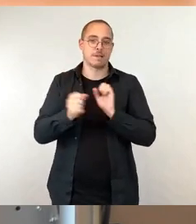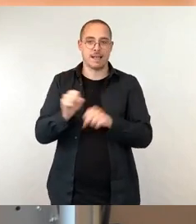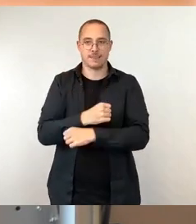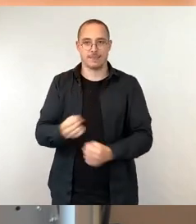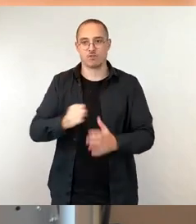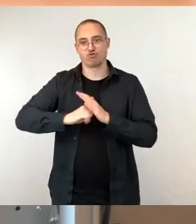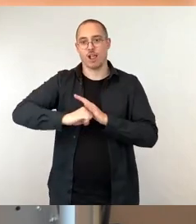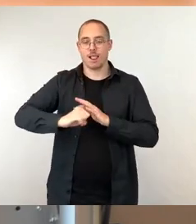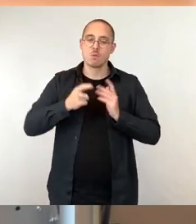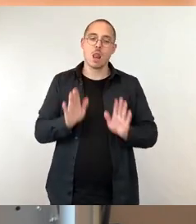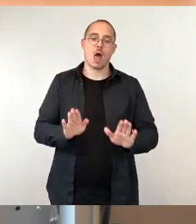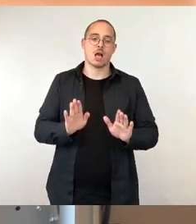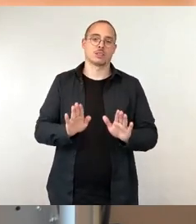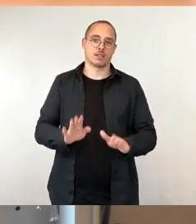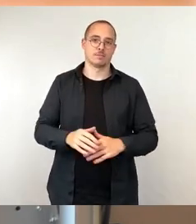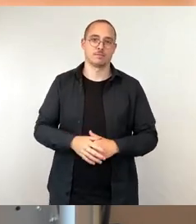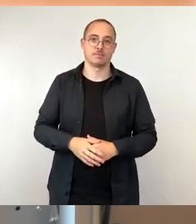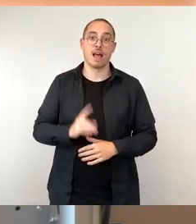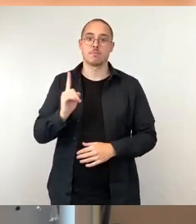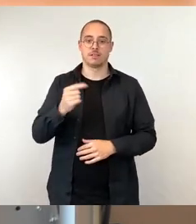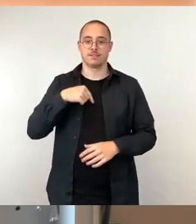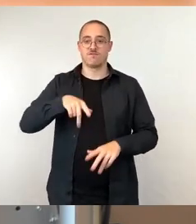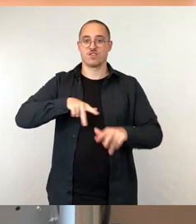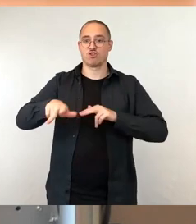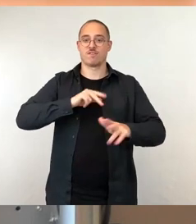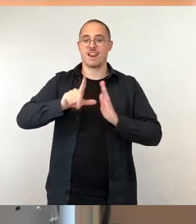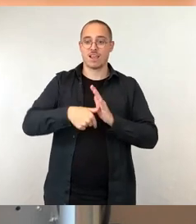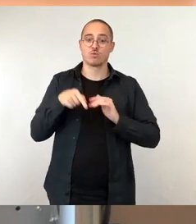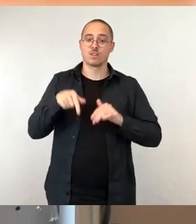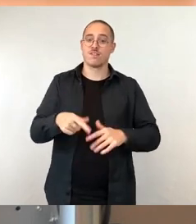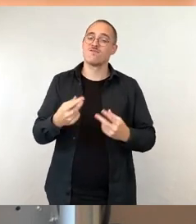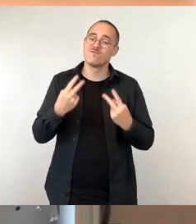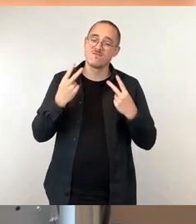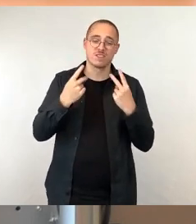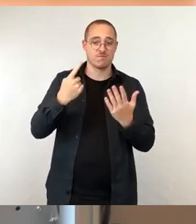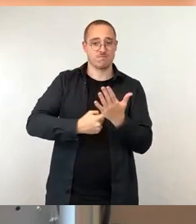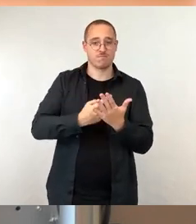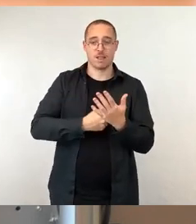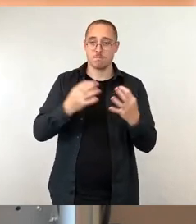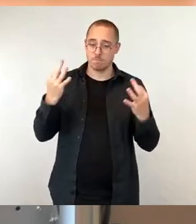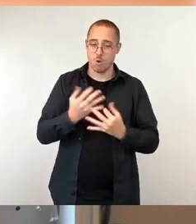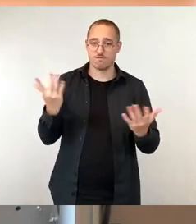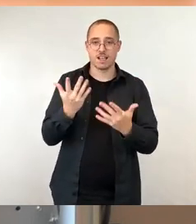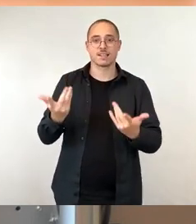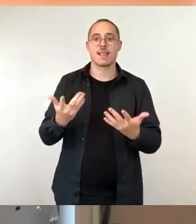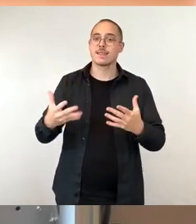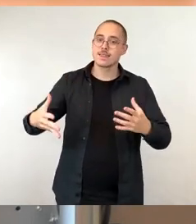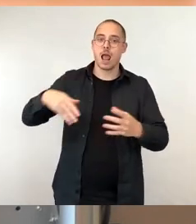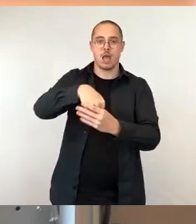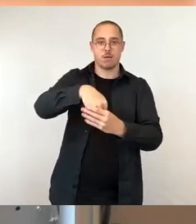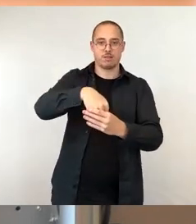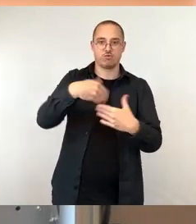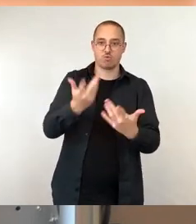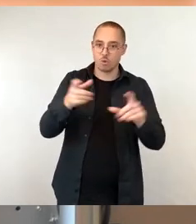eine ganz wichtige Voraussetzung von Teilhabe ist. So ist unsere Gesellschaft angelegt. Und wir